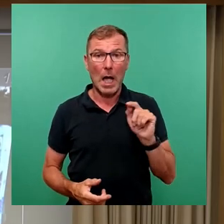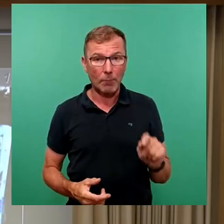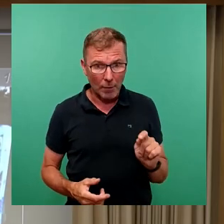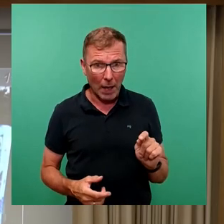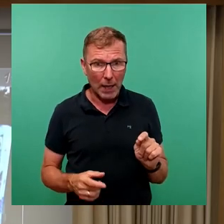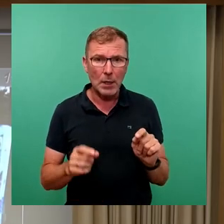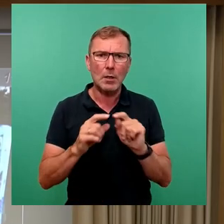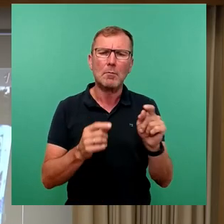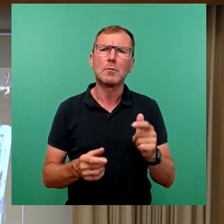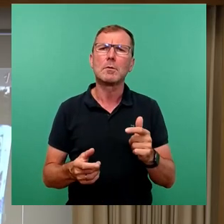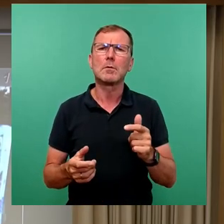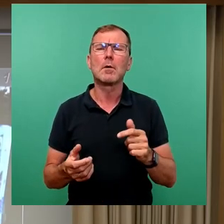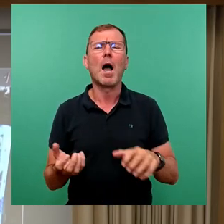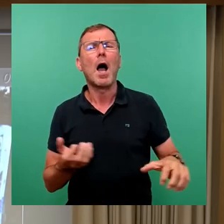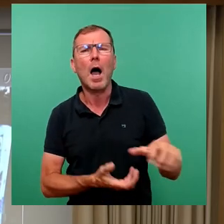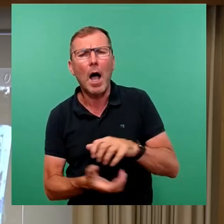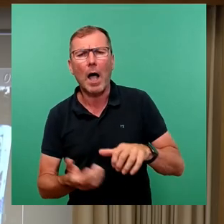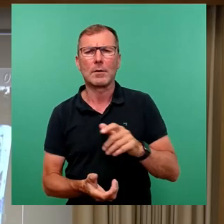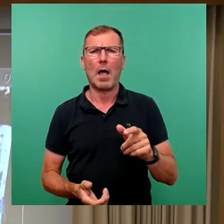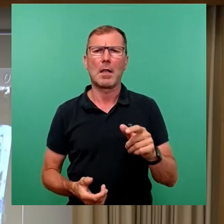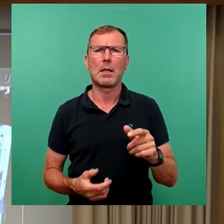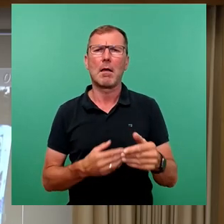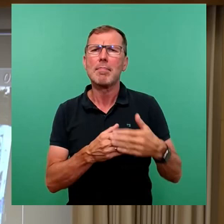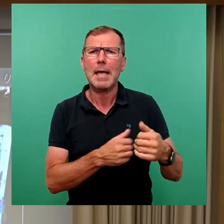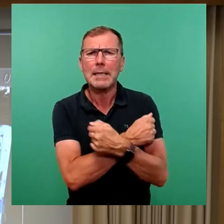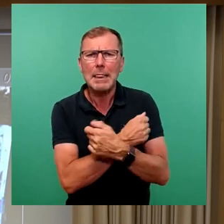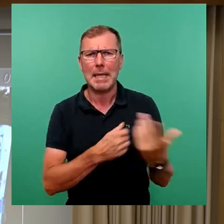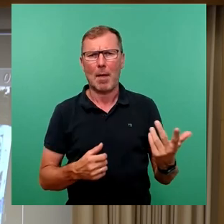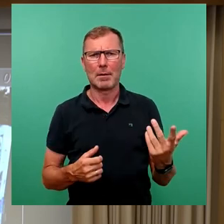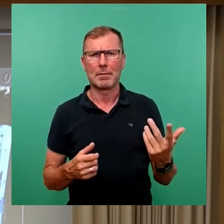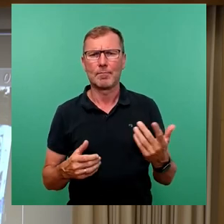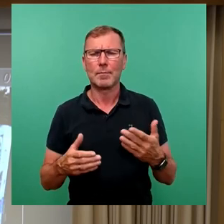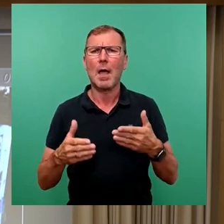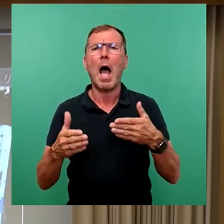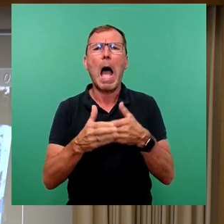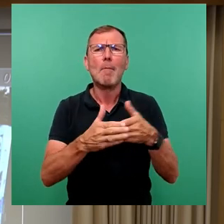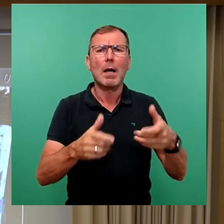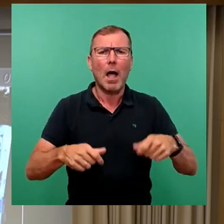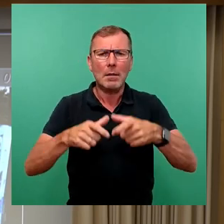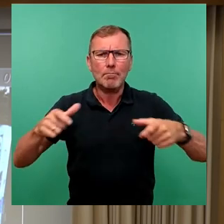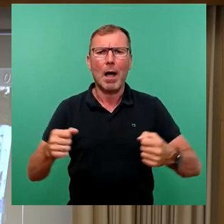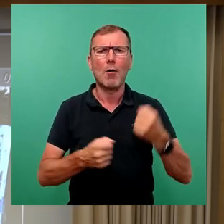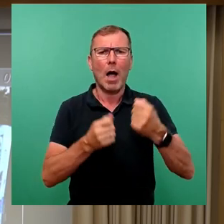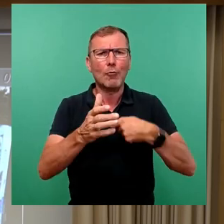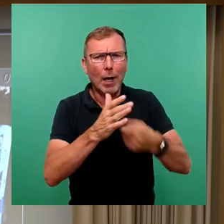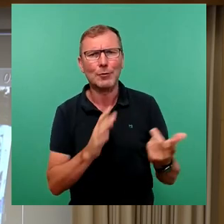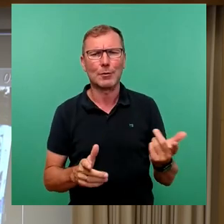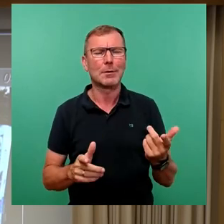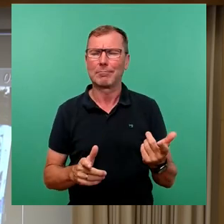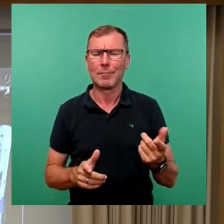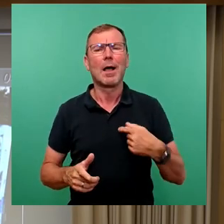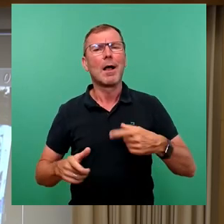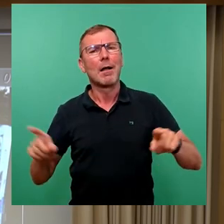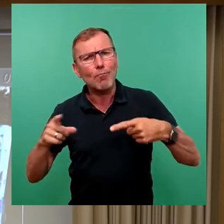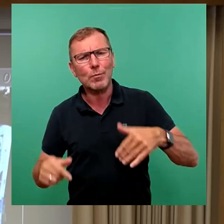Bierrandale Nächstenliebe inklusive Barrikadenbau-Workshop, Autoanzündlehrgang, Livemusik und